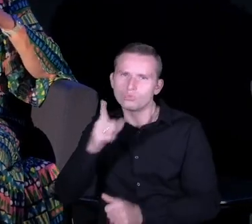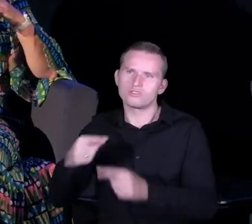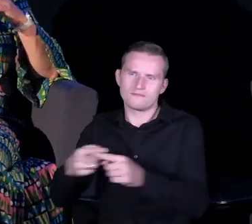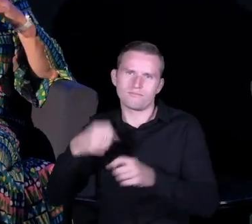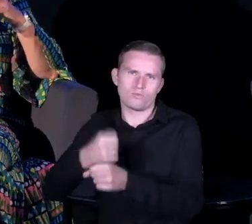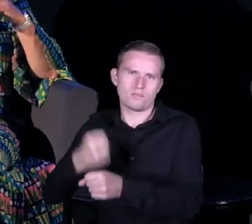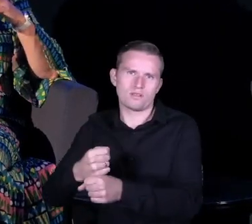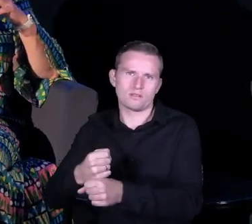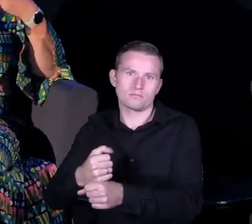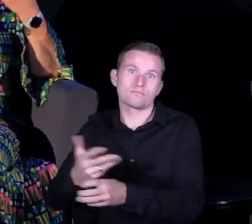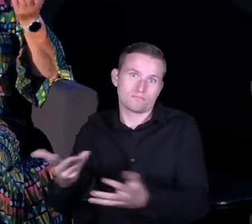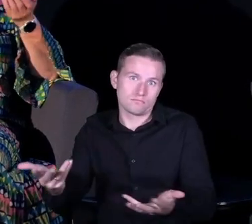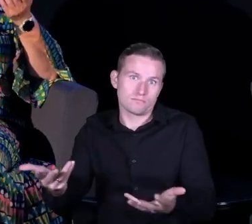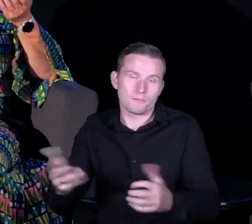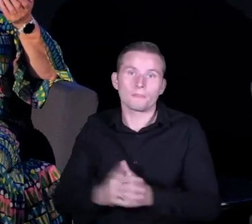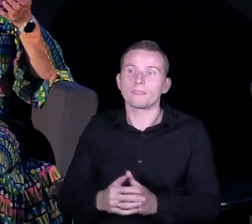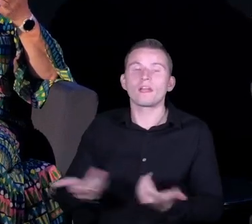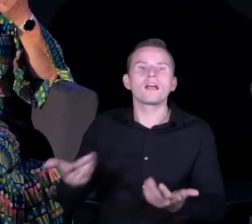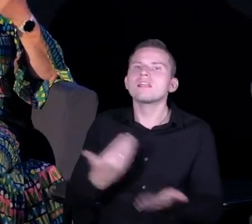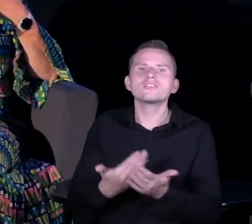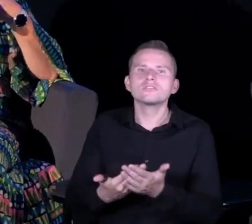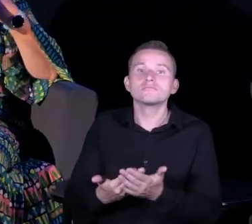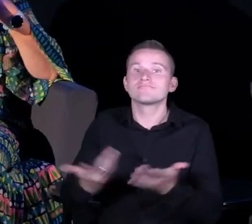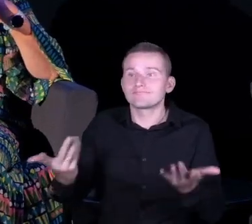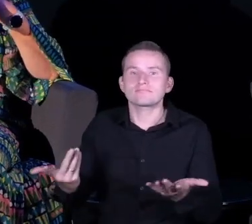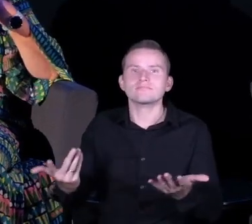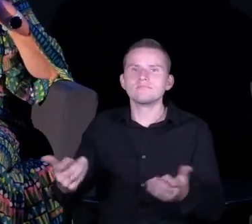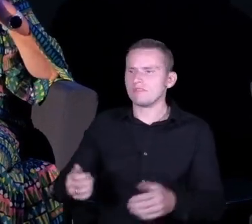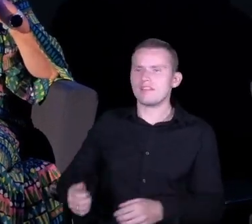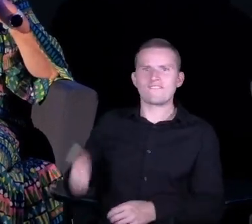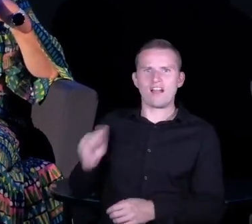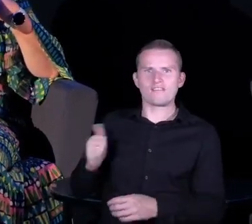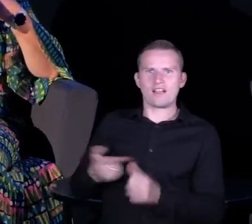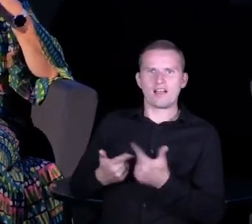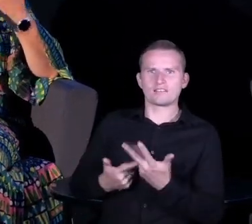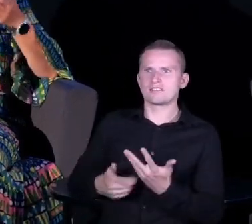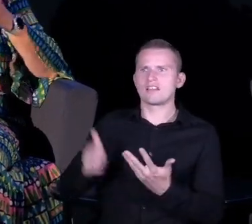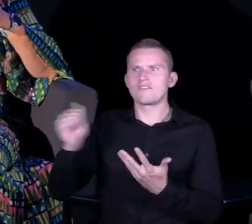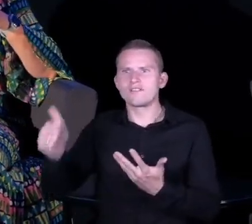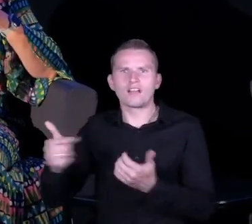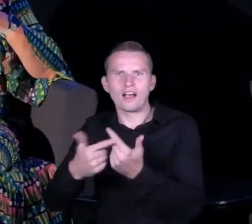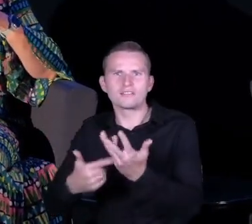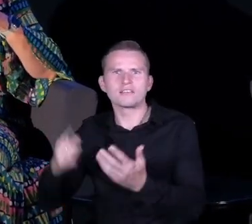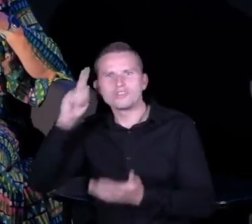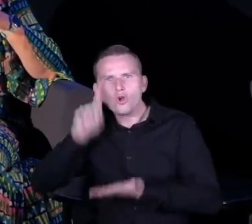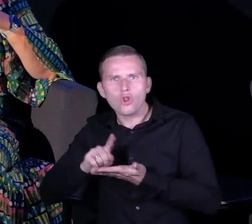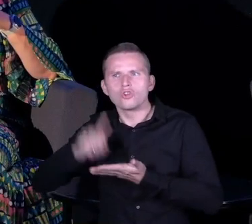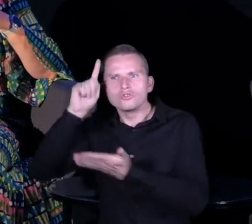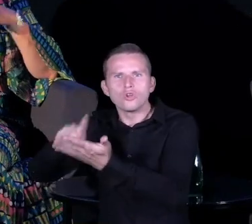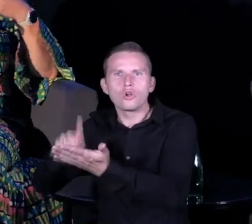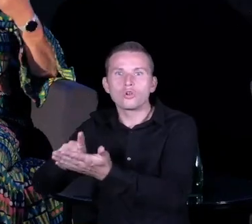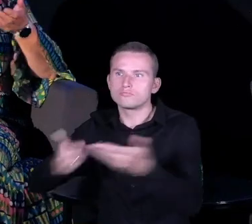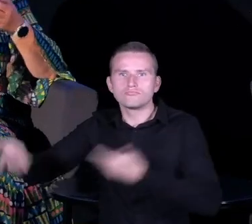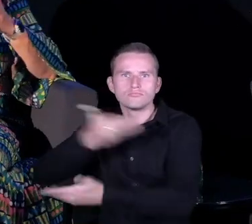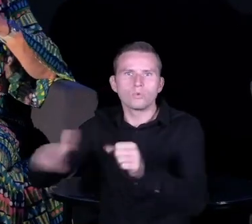swoimi umiejętnościami, kompetencjami. Ale dla mnie współpraca wtedy, kiedy ją